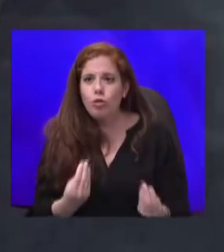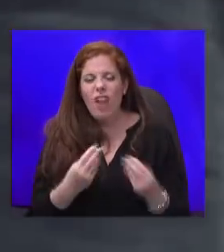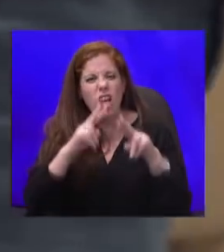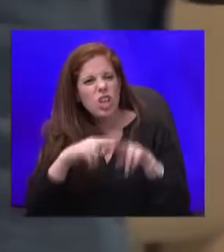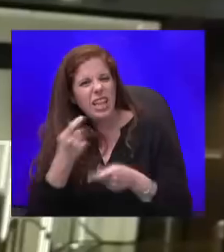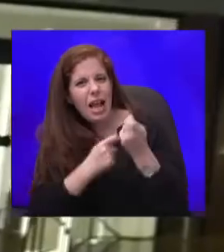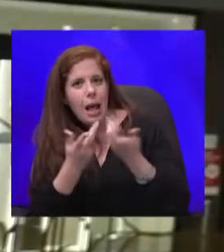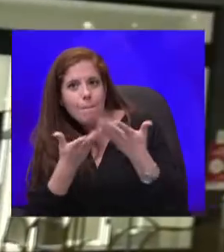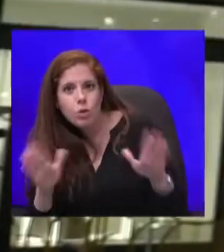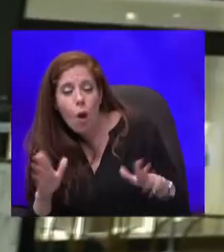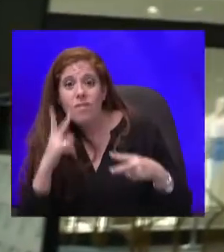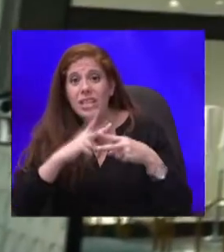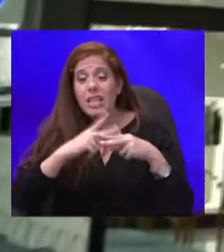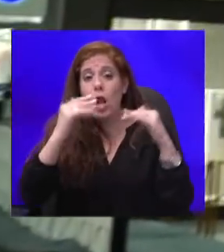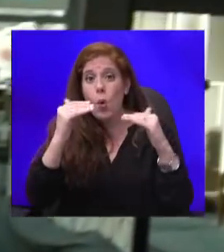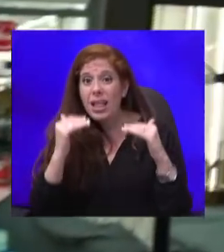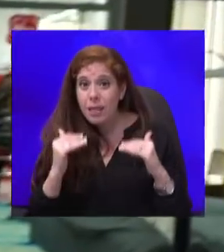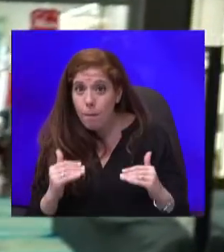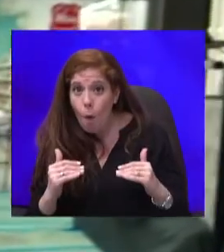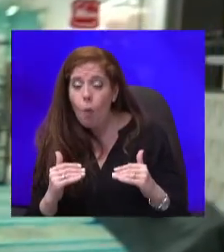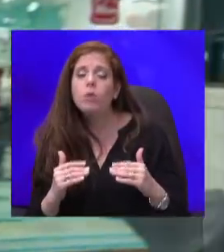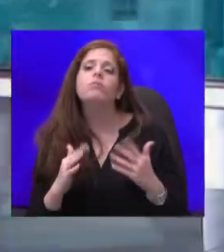שיותר נמוכה, ייתכן שלא תהיה ברירה.